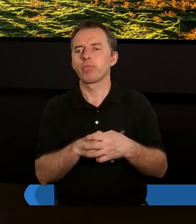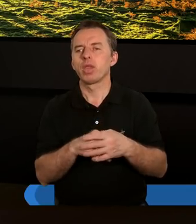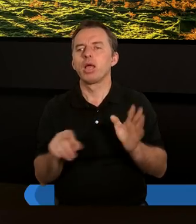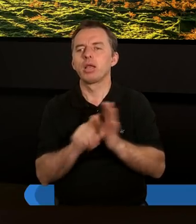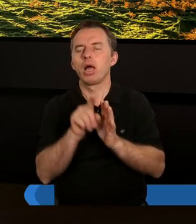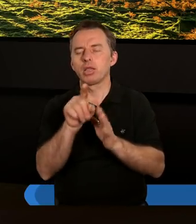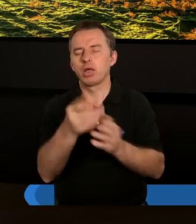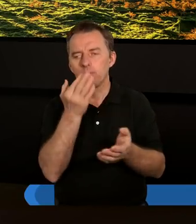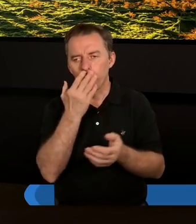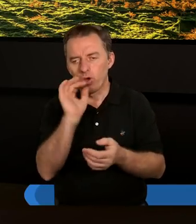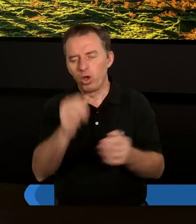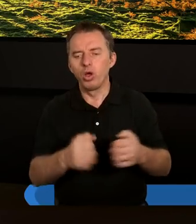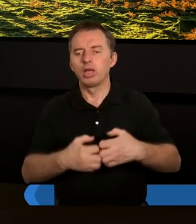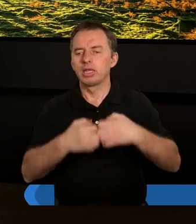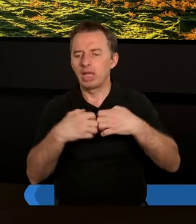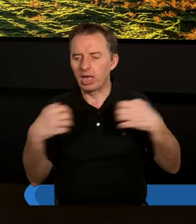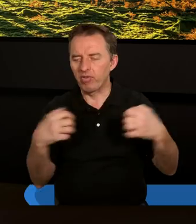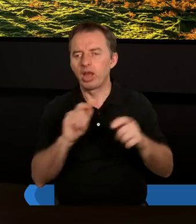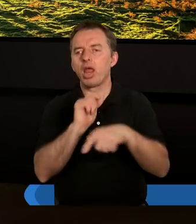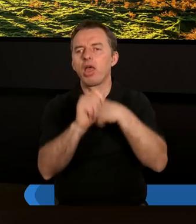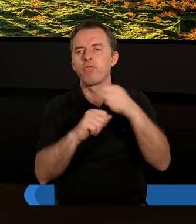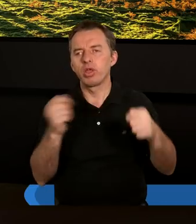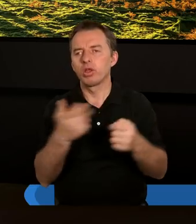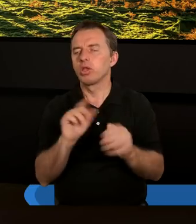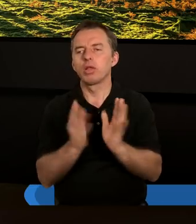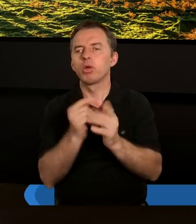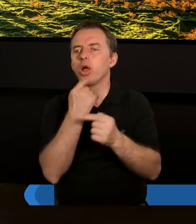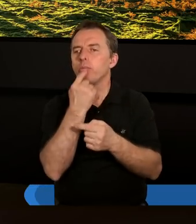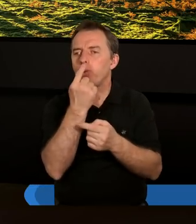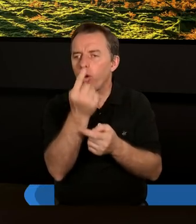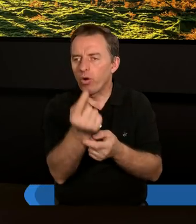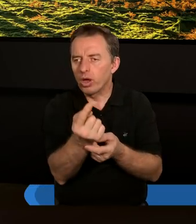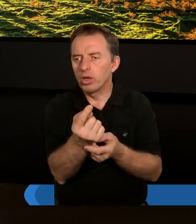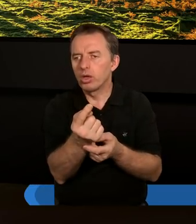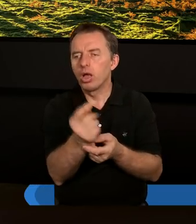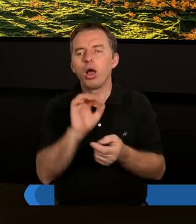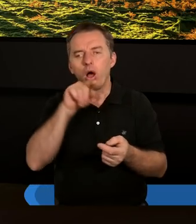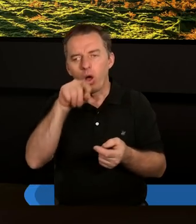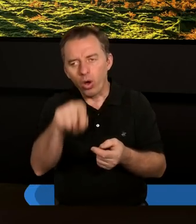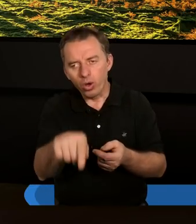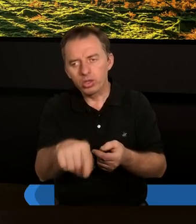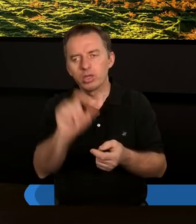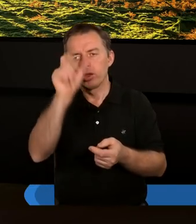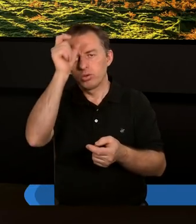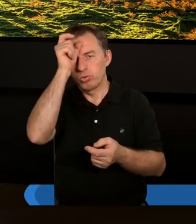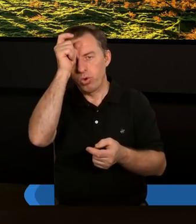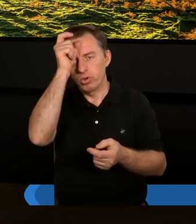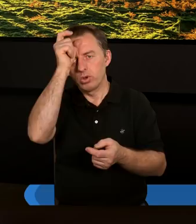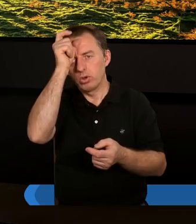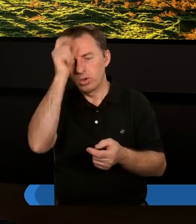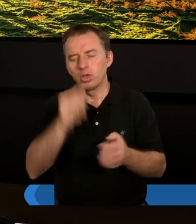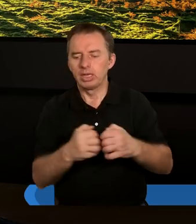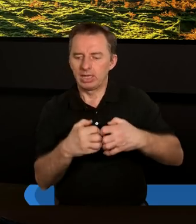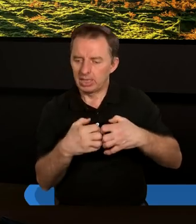Dlatego, że jeżeli mówimy o zerwanych więziach, to nie sposób nie powiedzieć też generalnie o tym, że człowiek